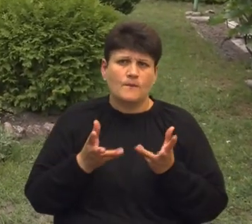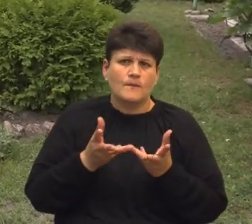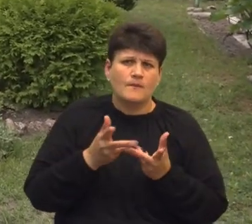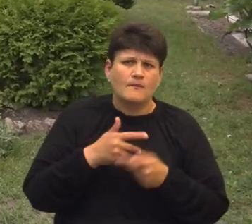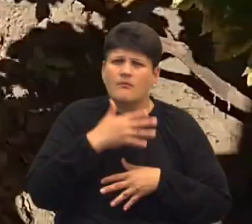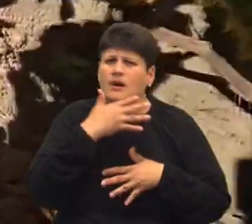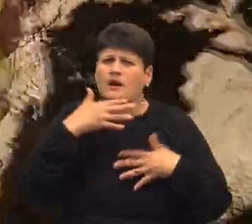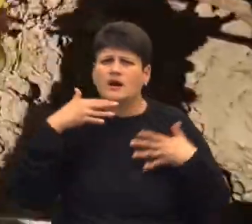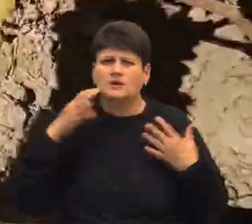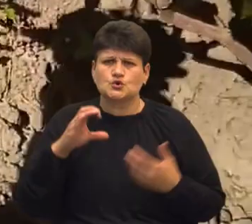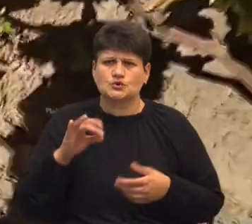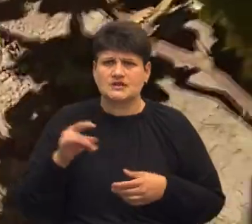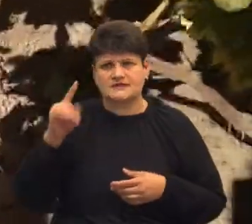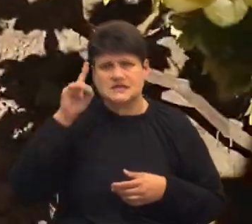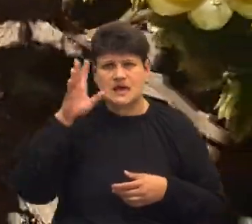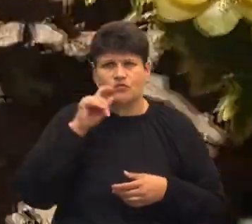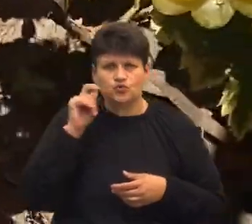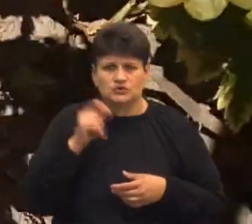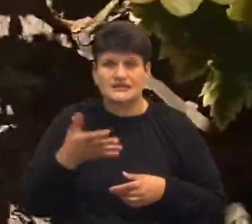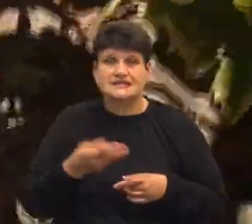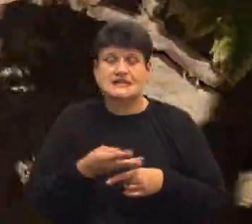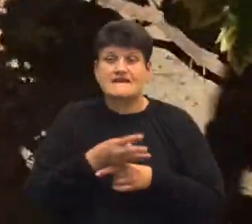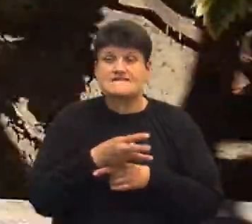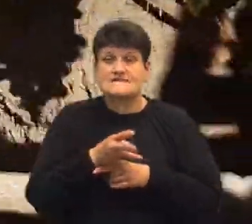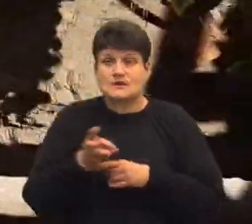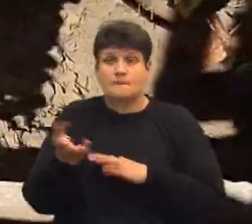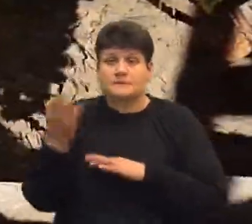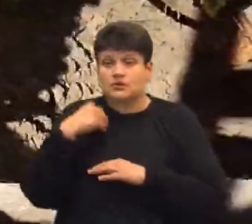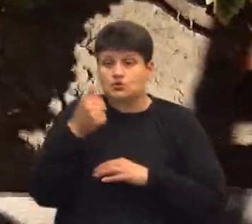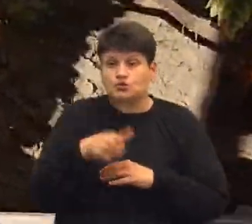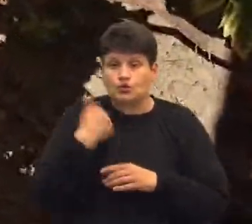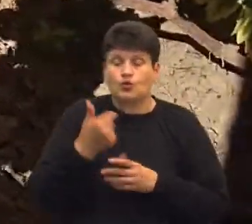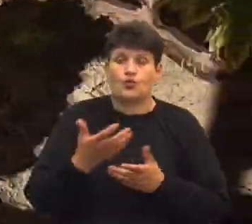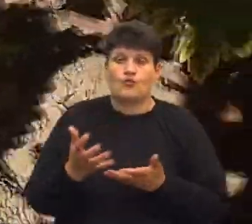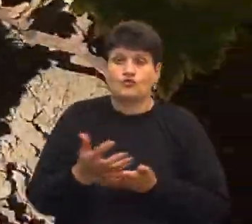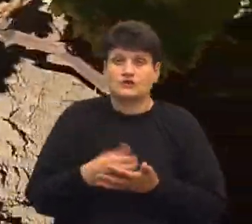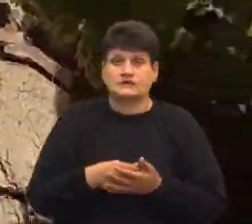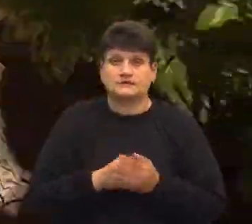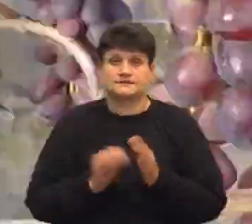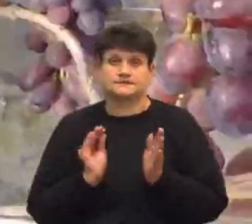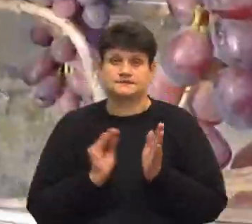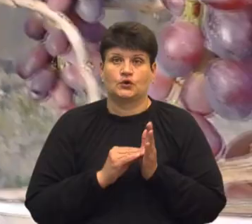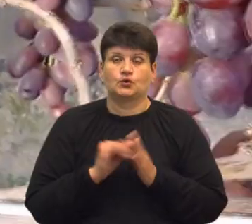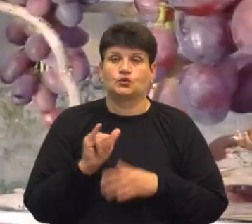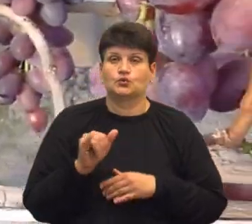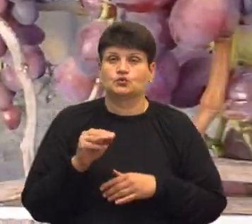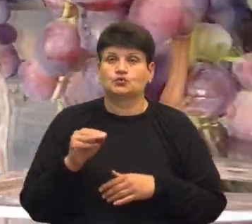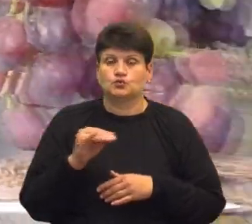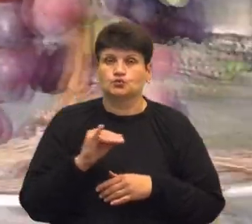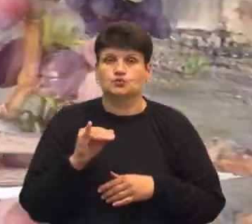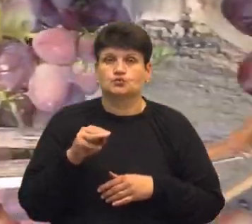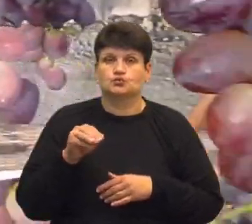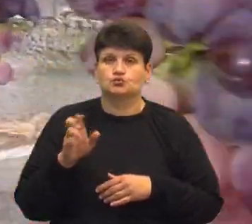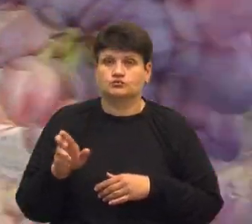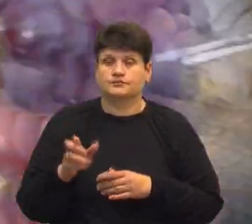сортів. Слава Україні! Це відео минулорічного врожаю винограду, яке Віктор Вітомський виклав на своєму ютуб-каналі. Там чоловік розповідає,